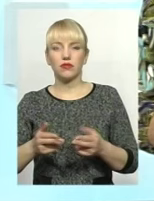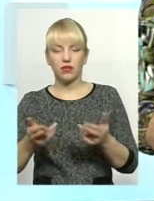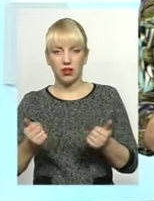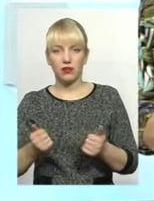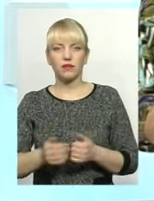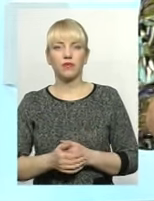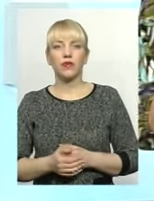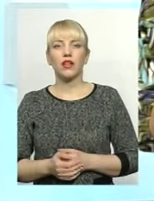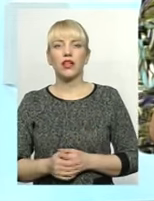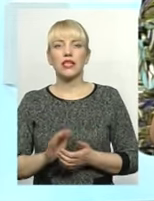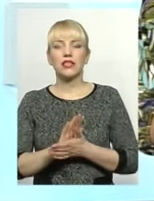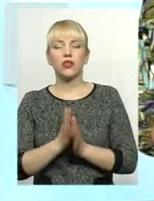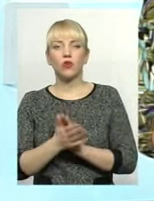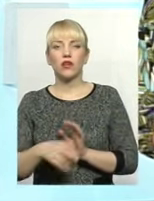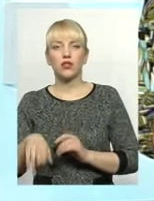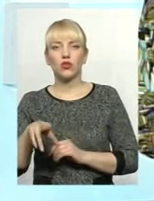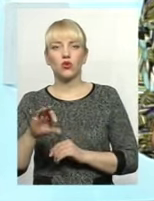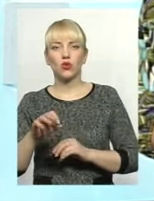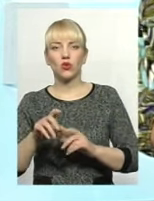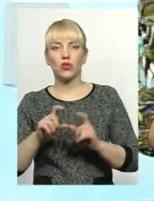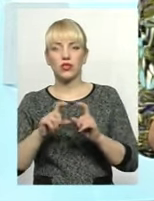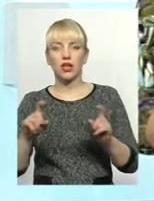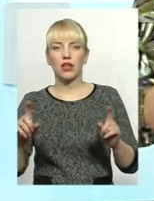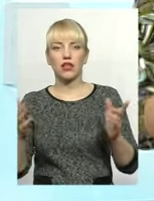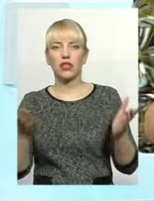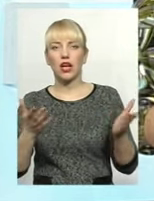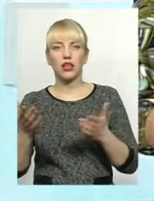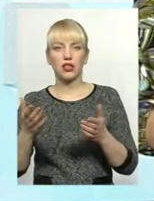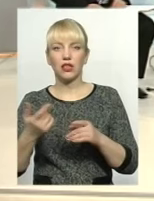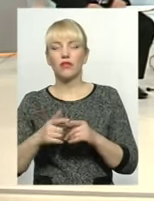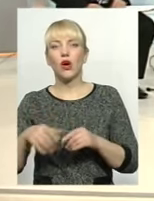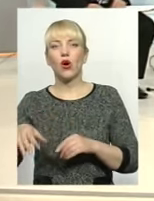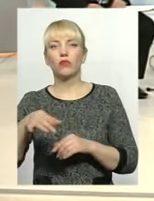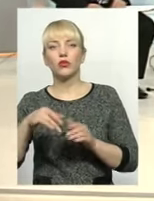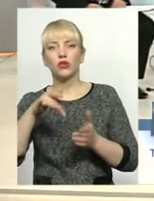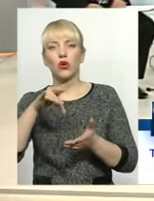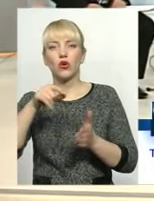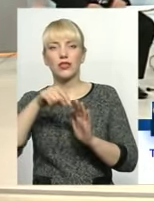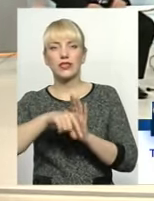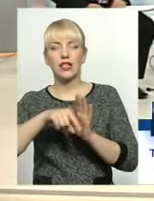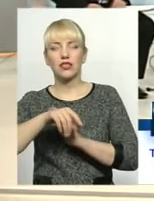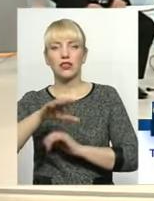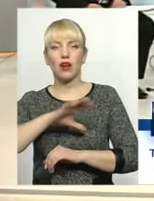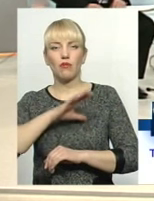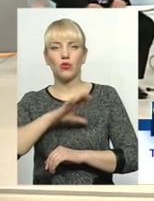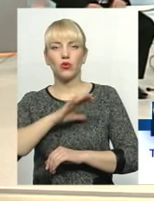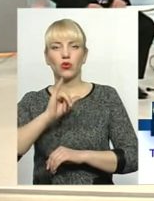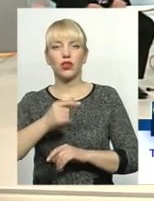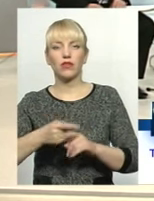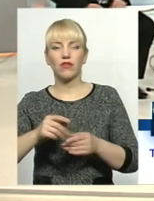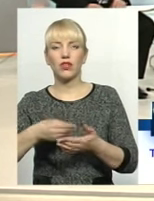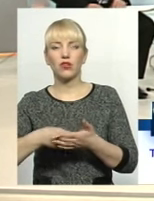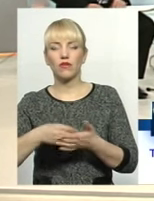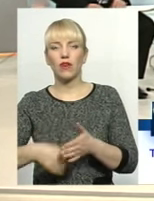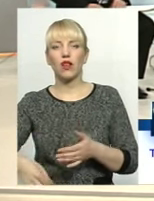Ситуація щодо закладів, які обласного значення були, які фінансувалися з обласного бюджету,